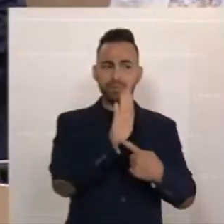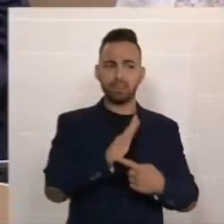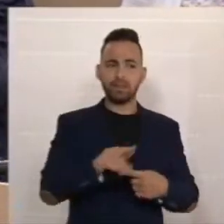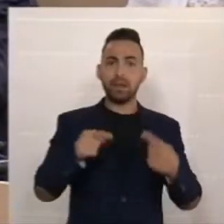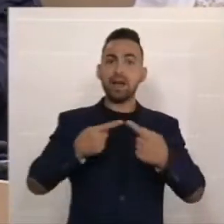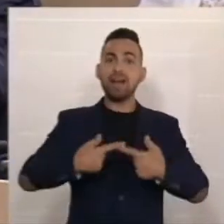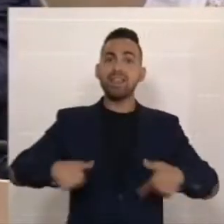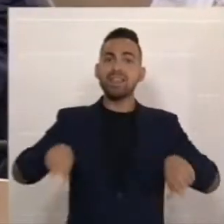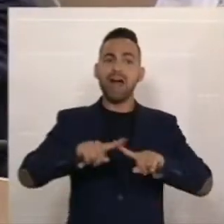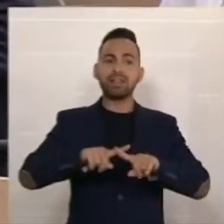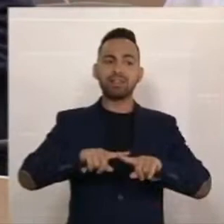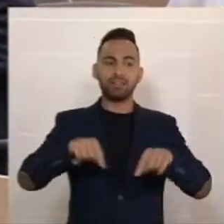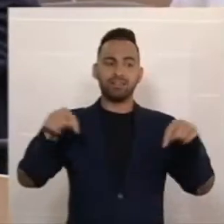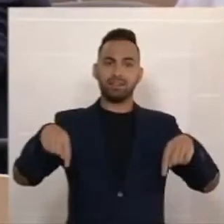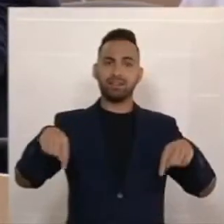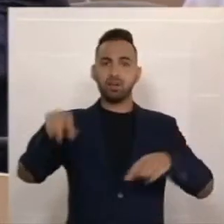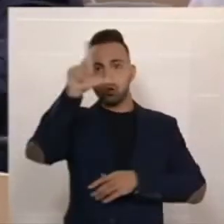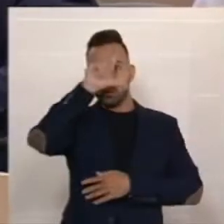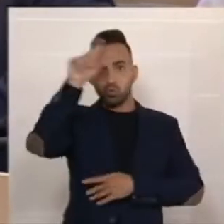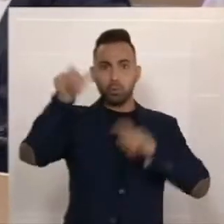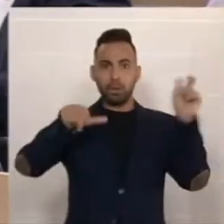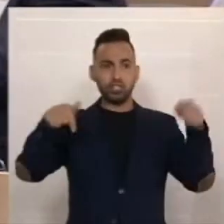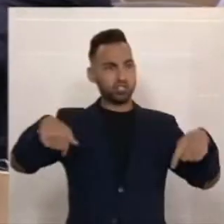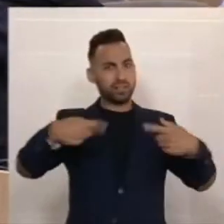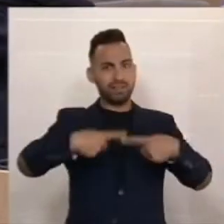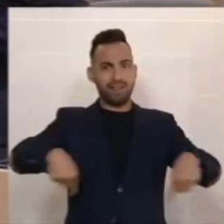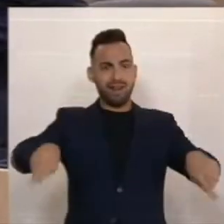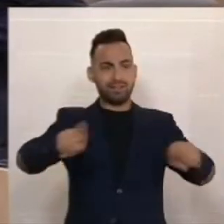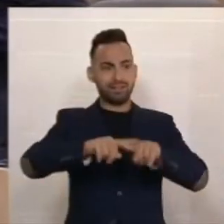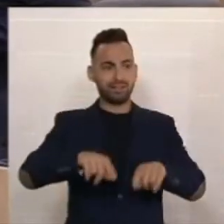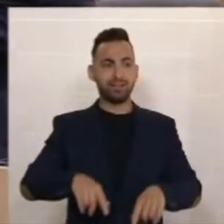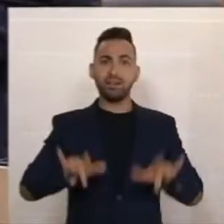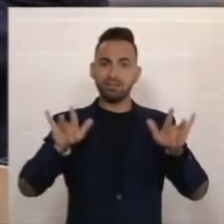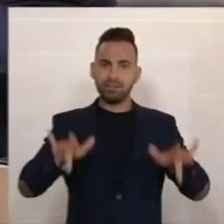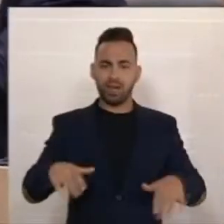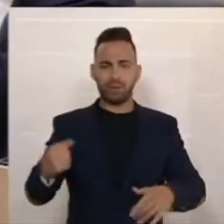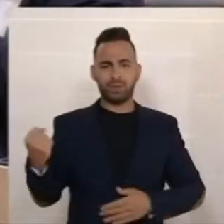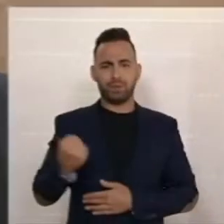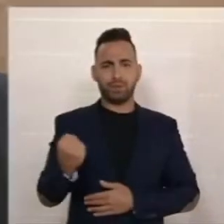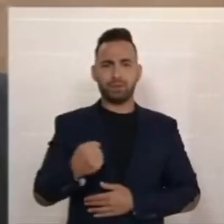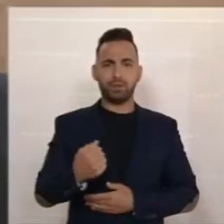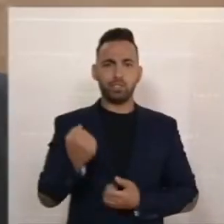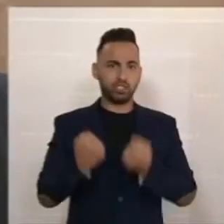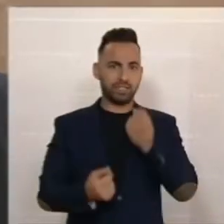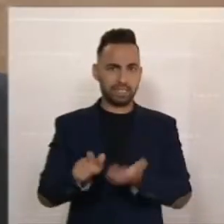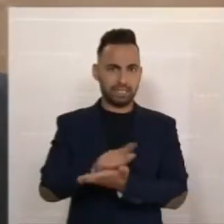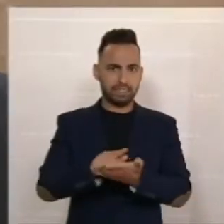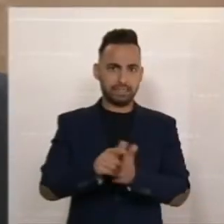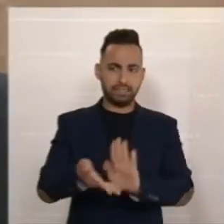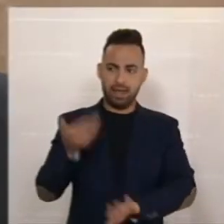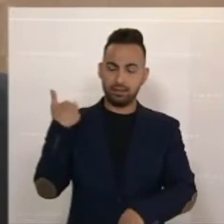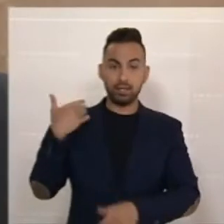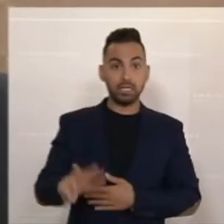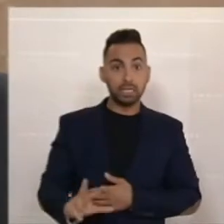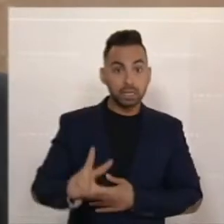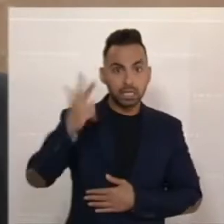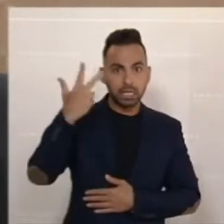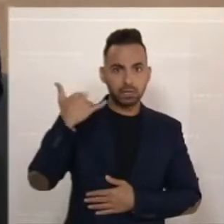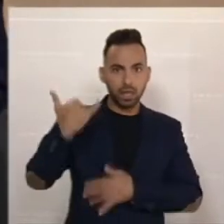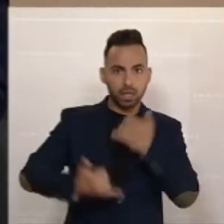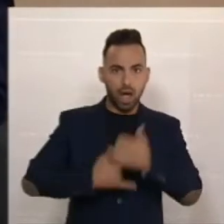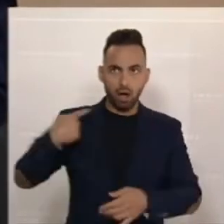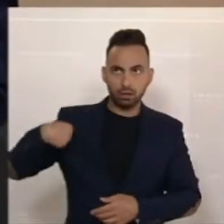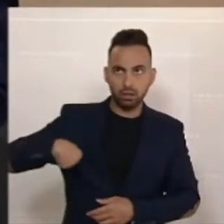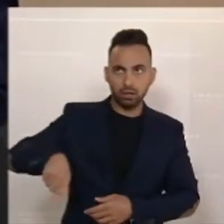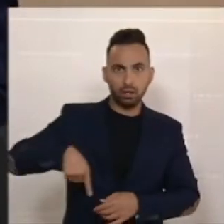Dieses Land und die Menschen, die in diesem Land leben, haben tatsächlich eine schwere Zeit hinter sich gebracht. Wir sind im dritten Jahr der Pandemie. Wir